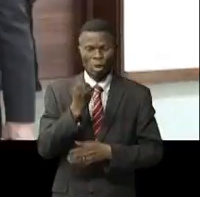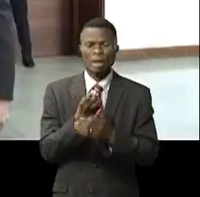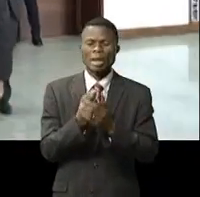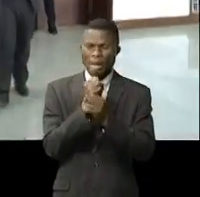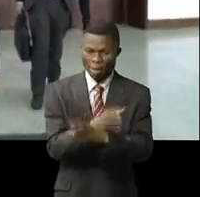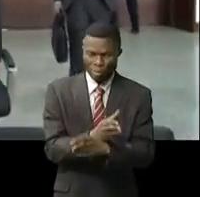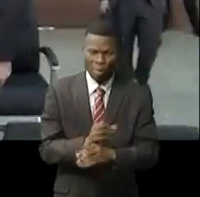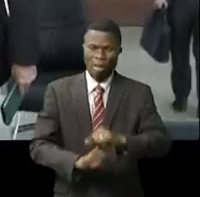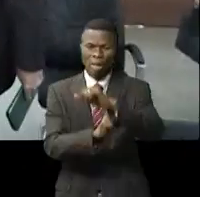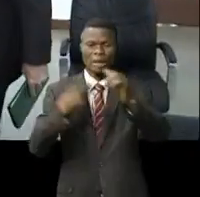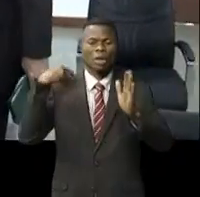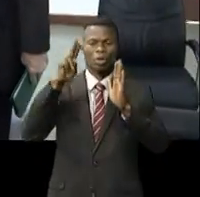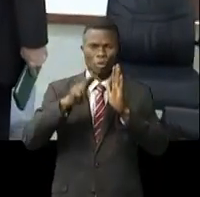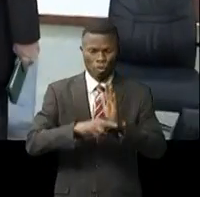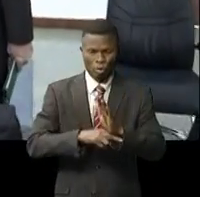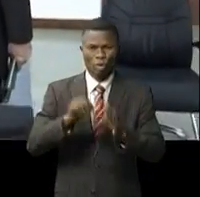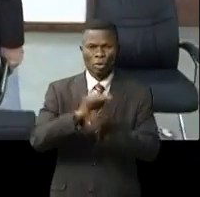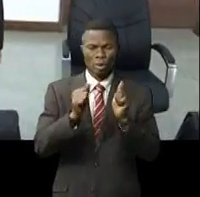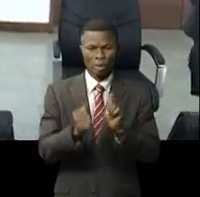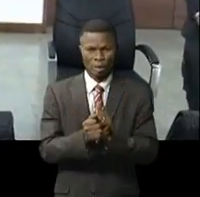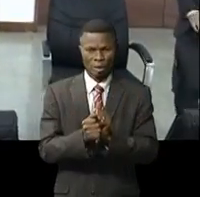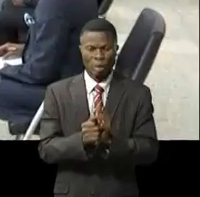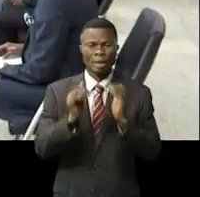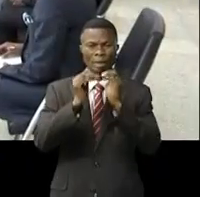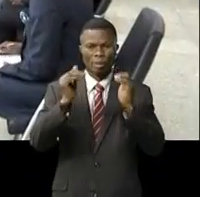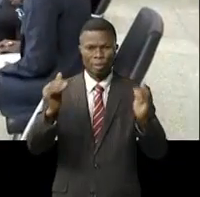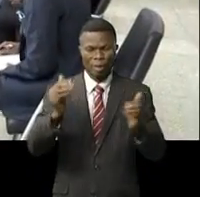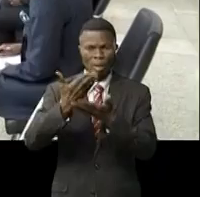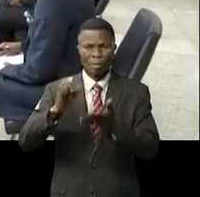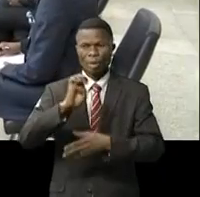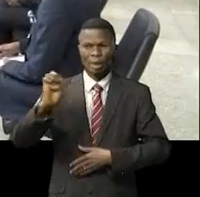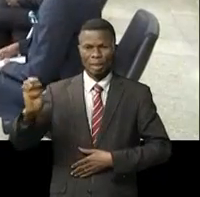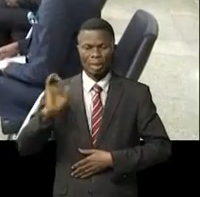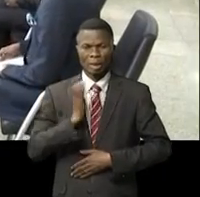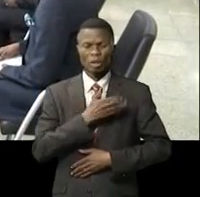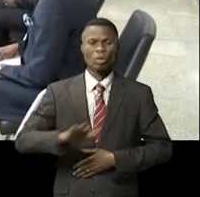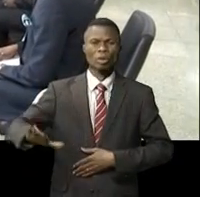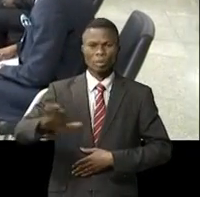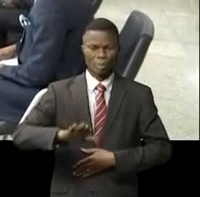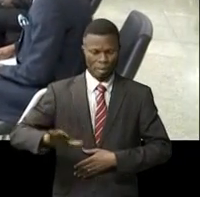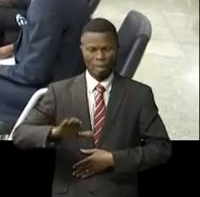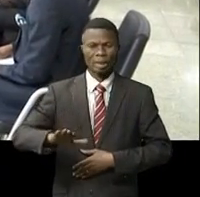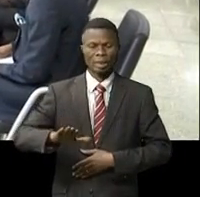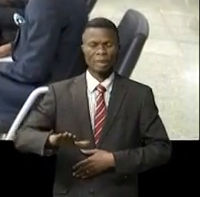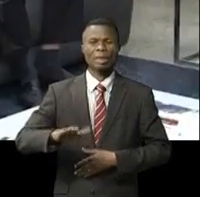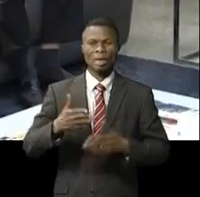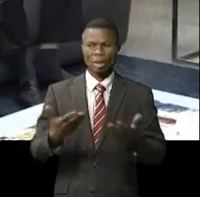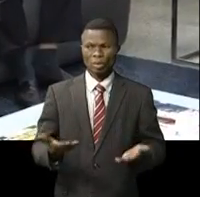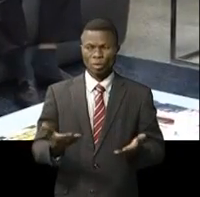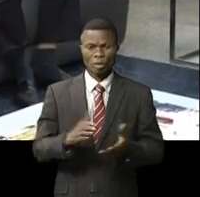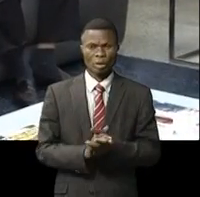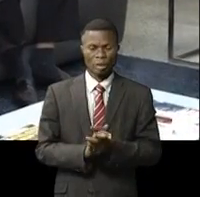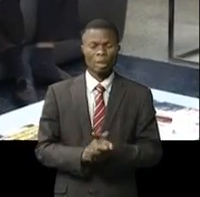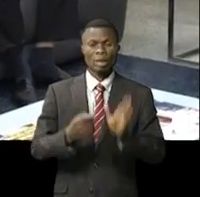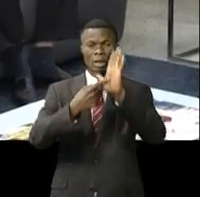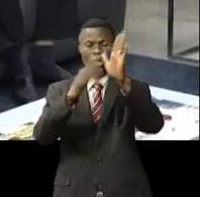accompagner le gouvernement dans le processus de pacification de la partie Est de la République démocratique du Congo. Son